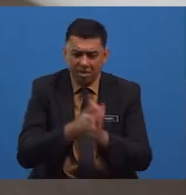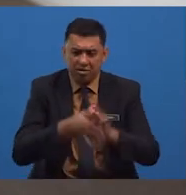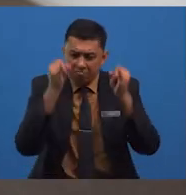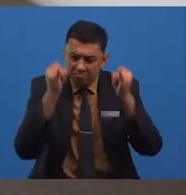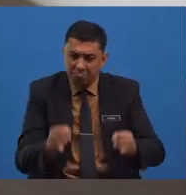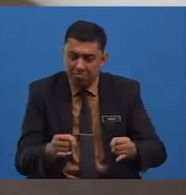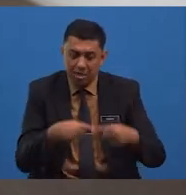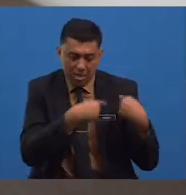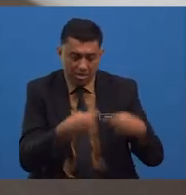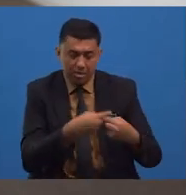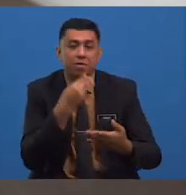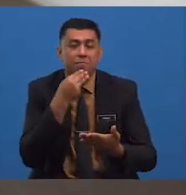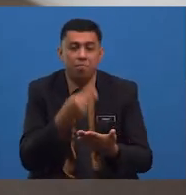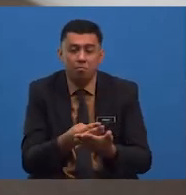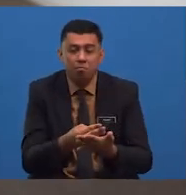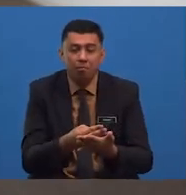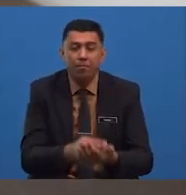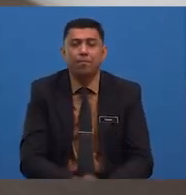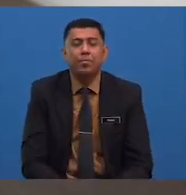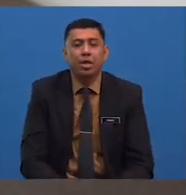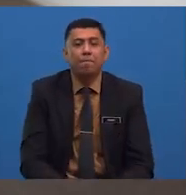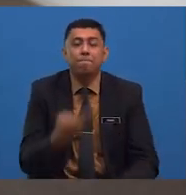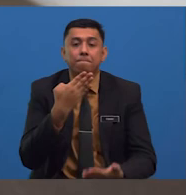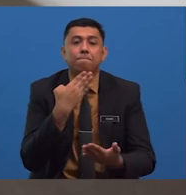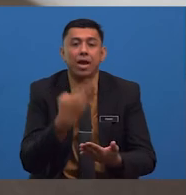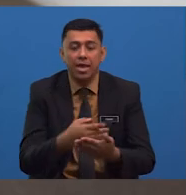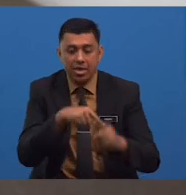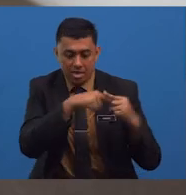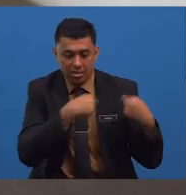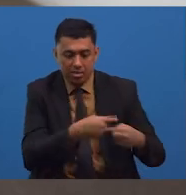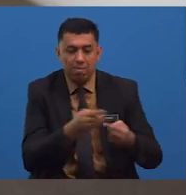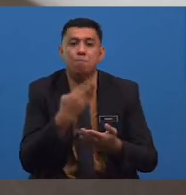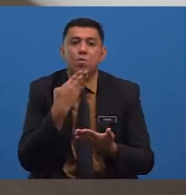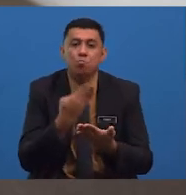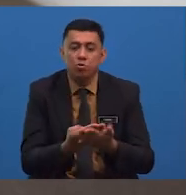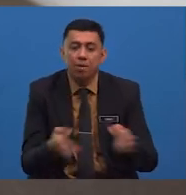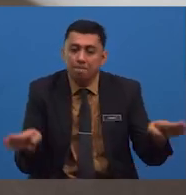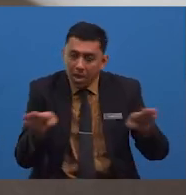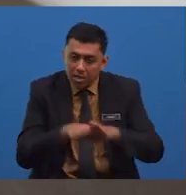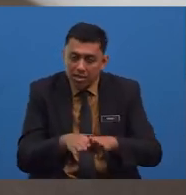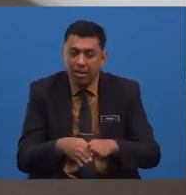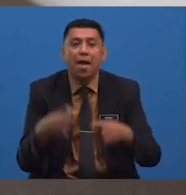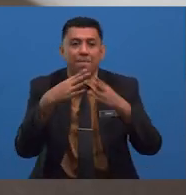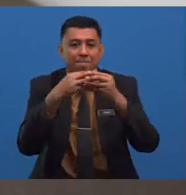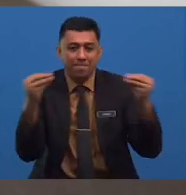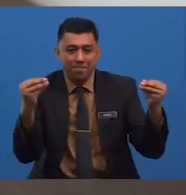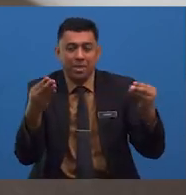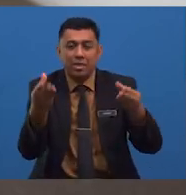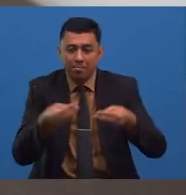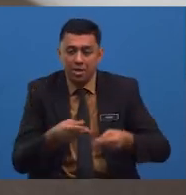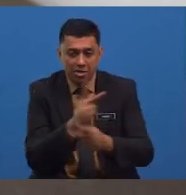mulia baik hati berbudi bahasa sekian terima kasih